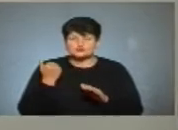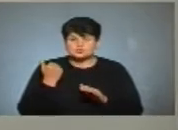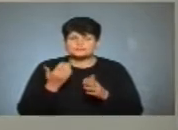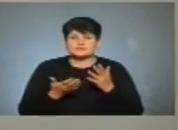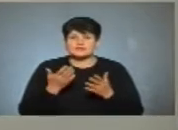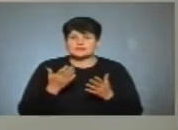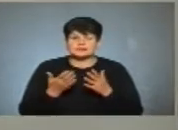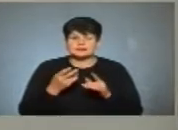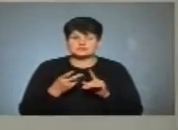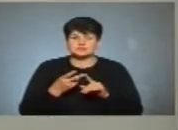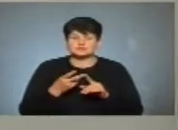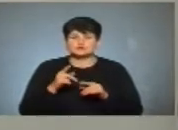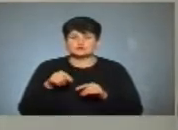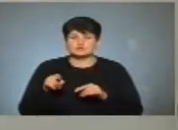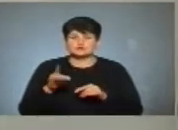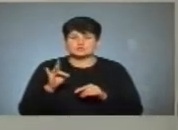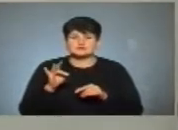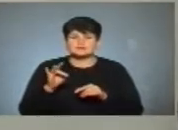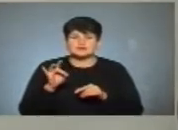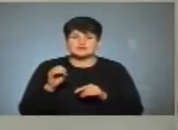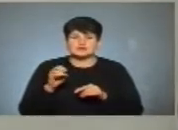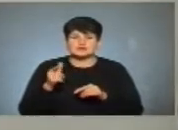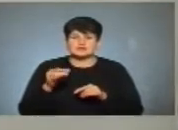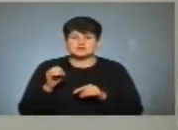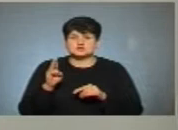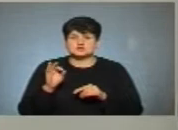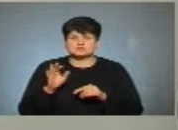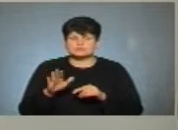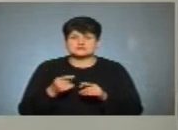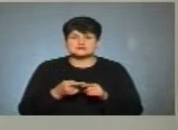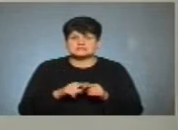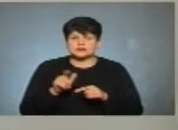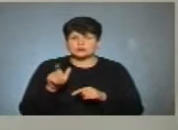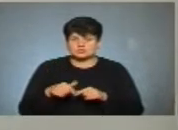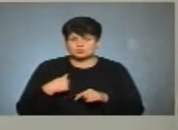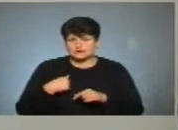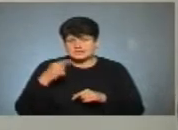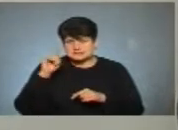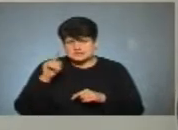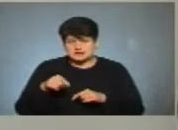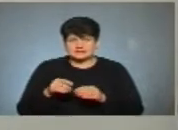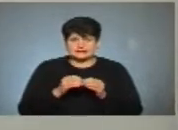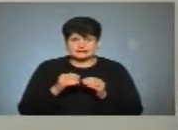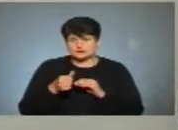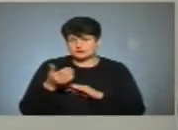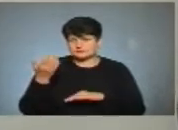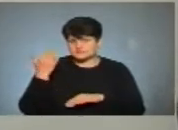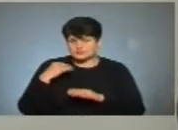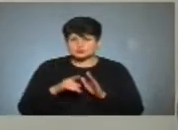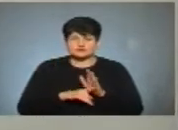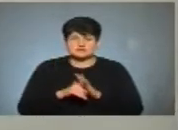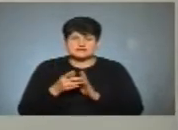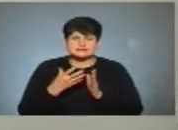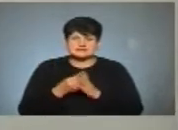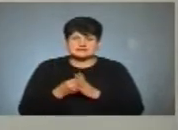але другий номер у нас Ростамер Гешов. Це людина, яку я знаю 10 років ще тому, яка розпочинала